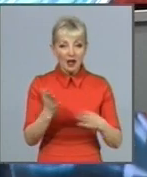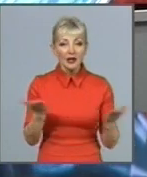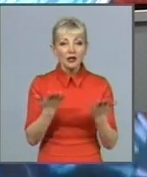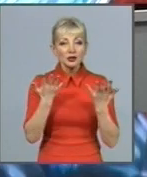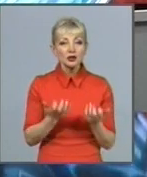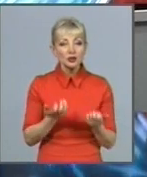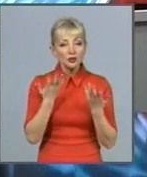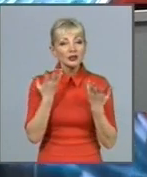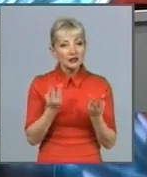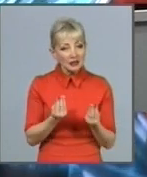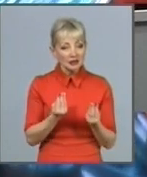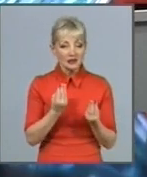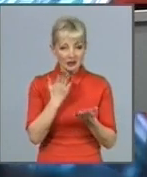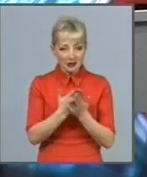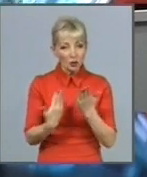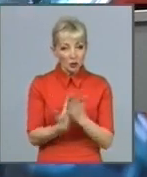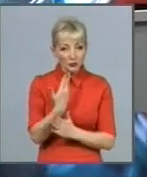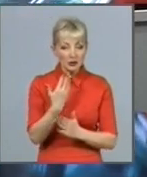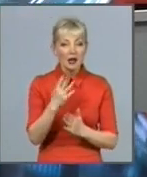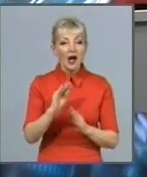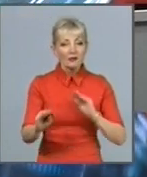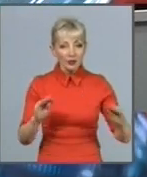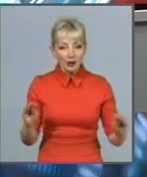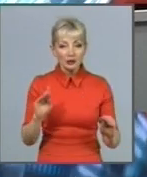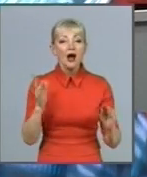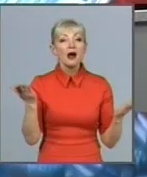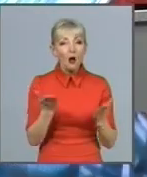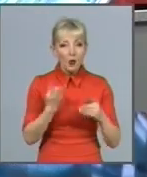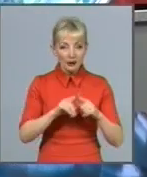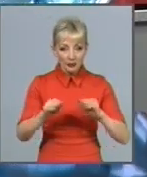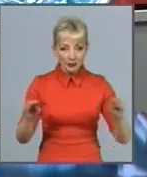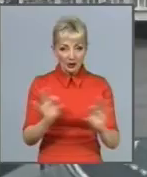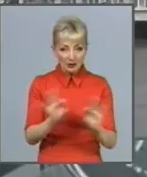обладнанні та і, власне, яке саме це обладнання, розкажуть мої колеги.